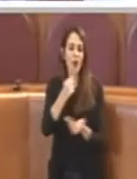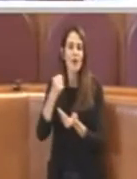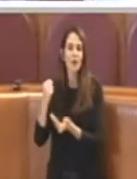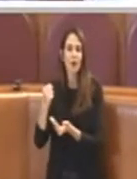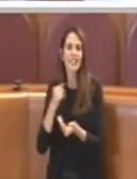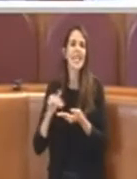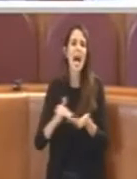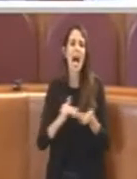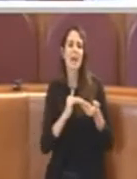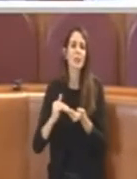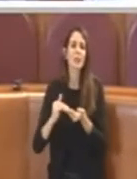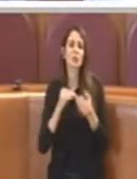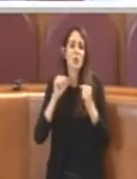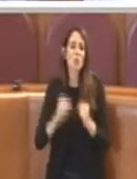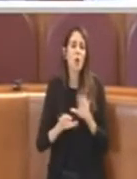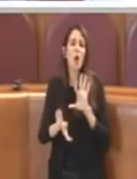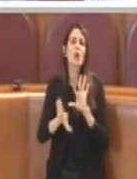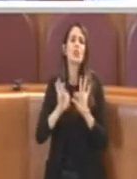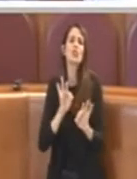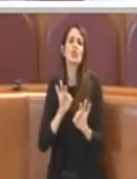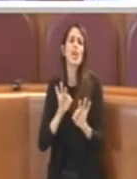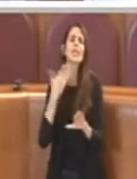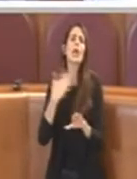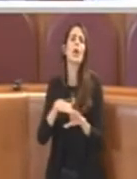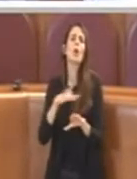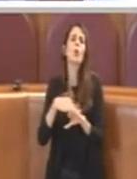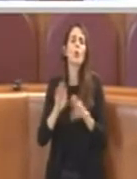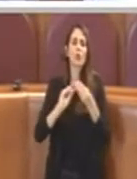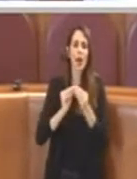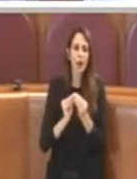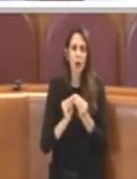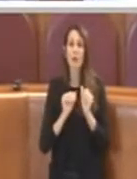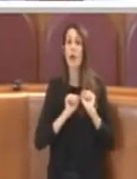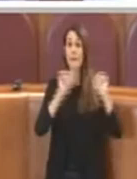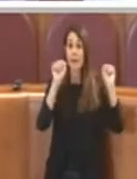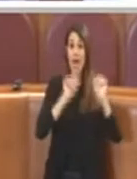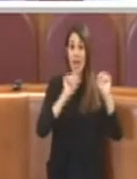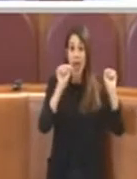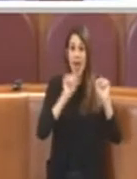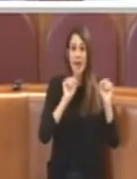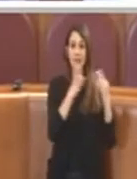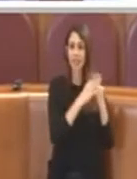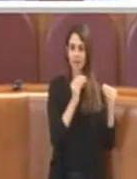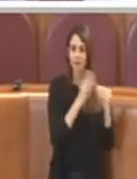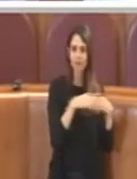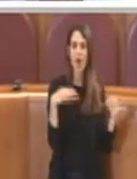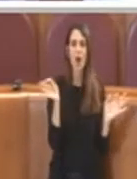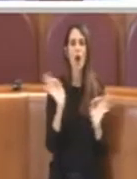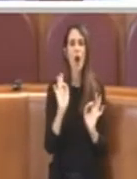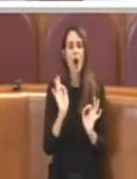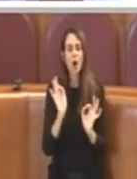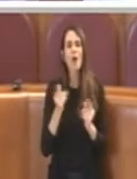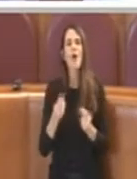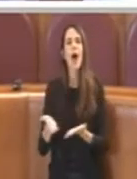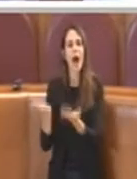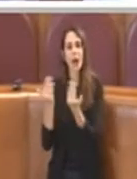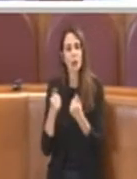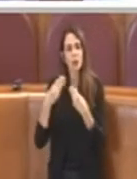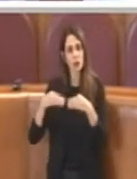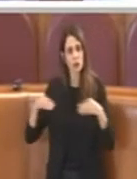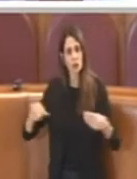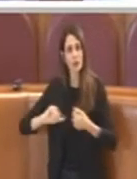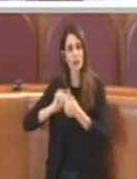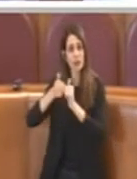fondi, quindi tramite la ristrutturazione della palestra, tramite l'acquisto di materiale sportivo o tramite l'acquisto di